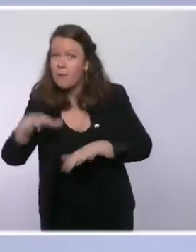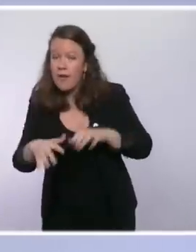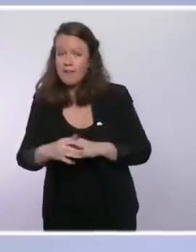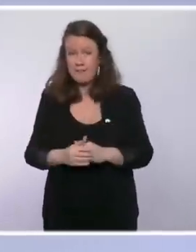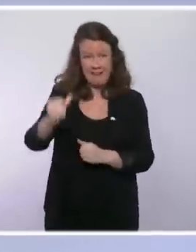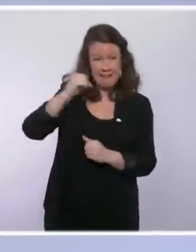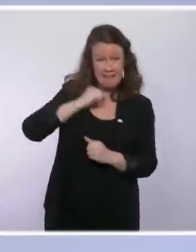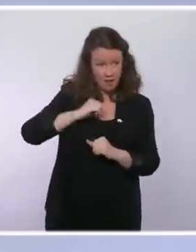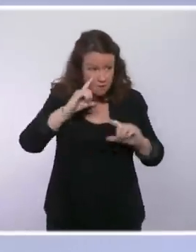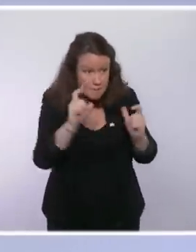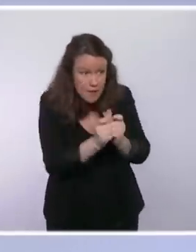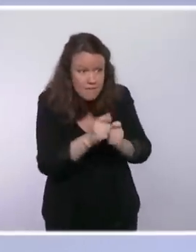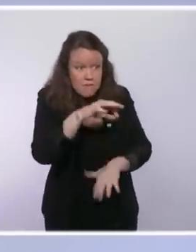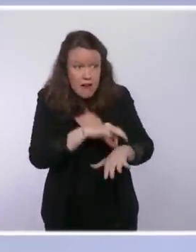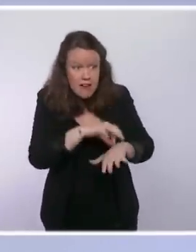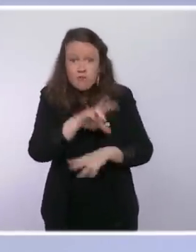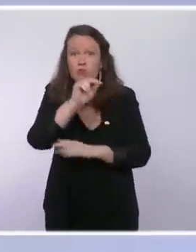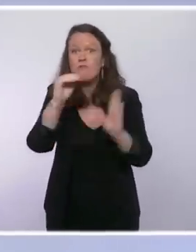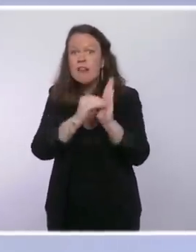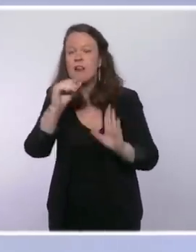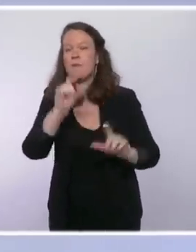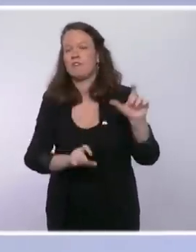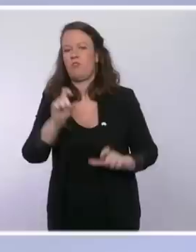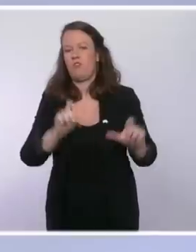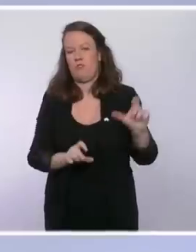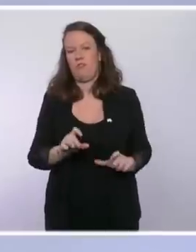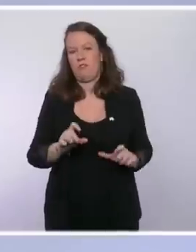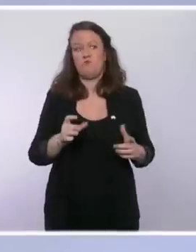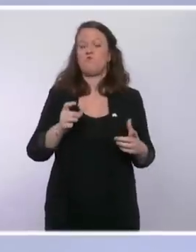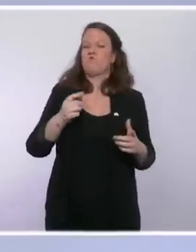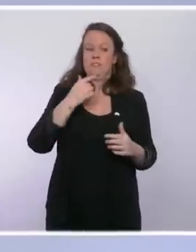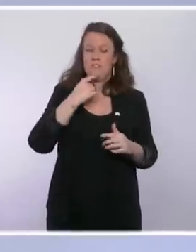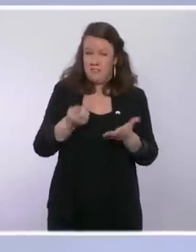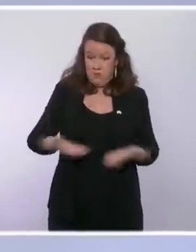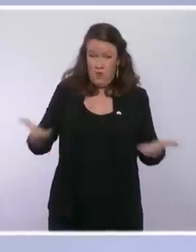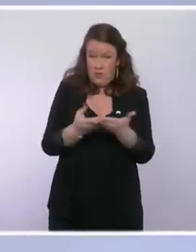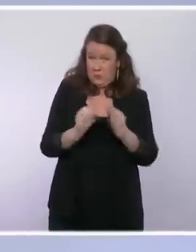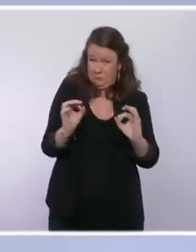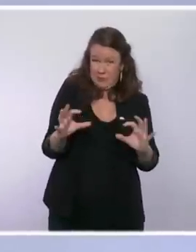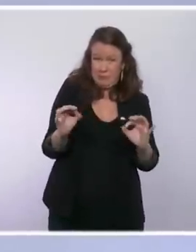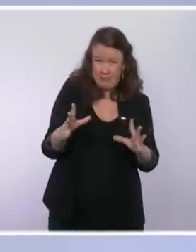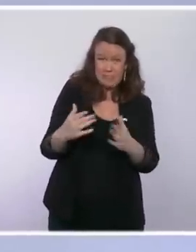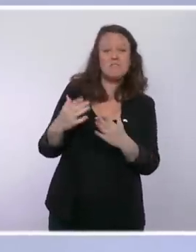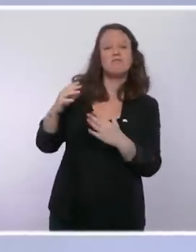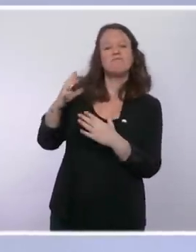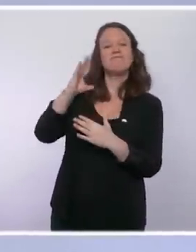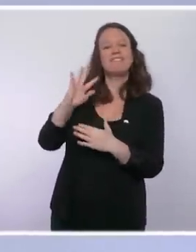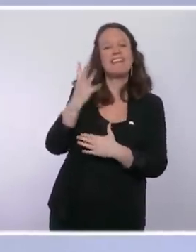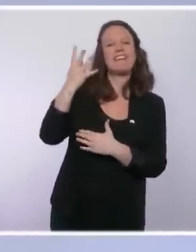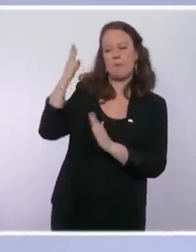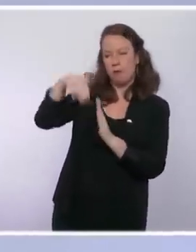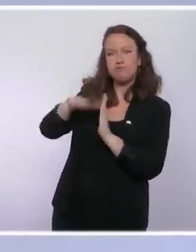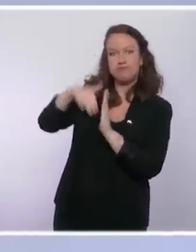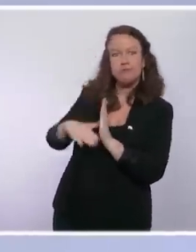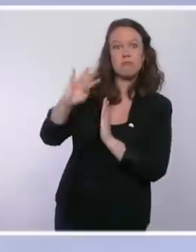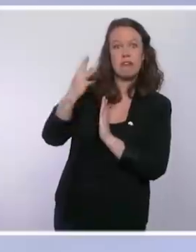cas positifs ont été relevés, un nombre comparable à celui observé au plus haut de la quatrième vague. Le taux d'incidence